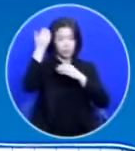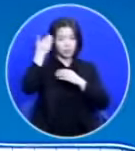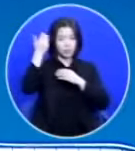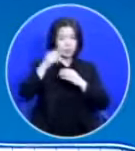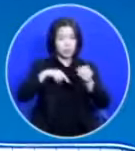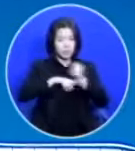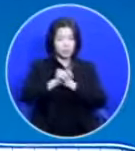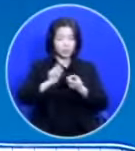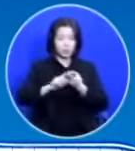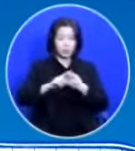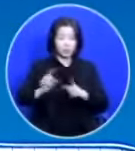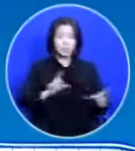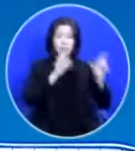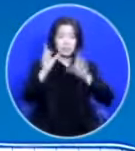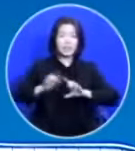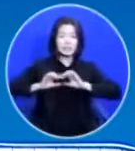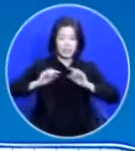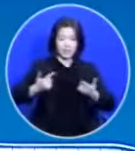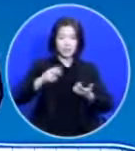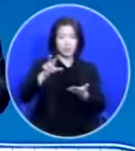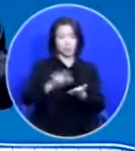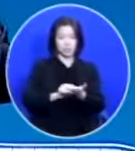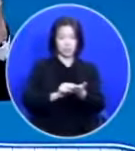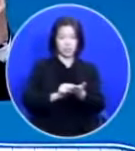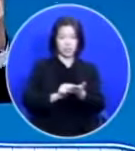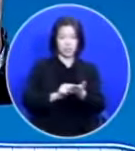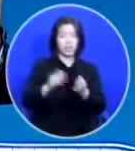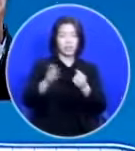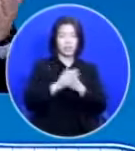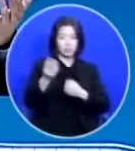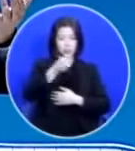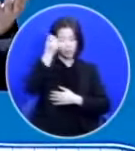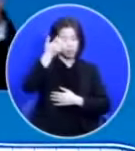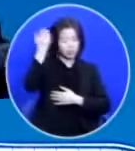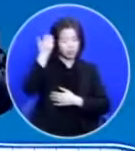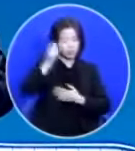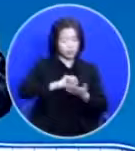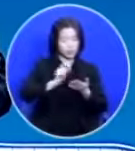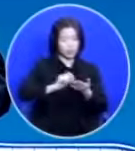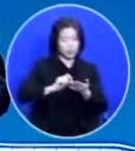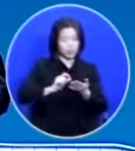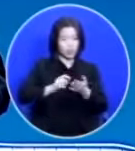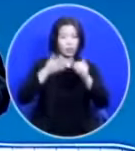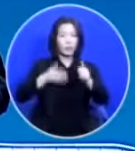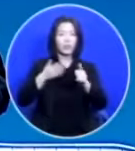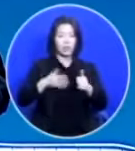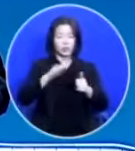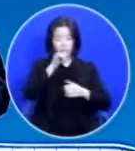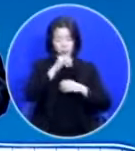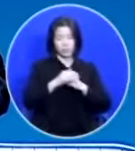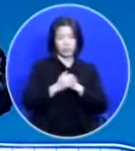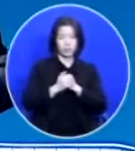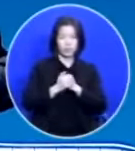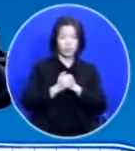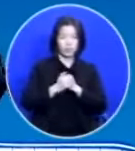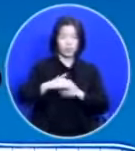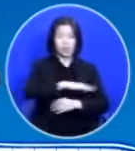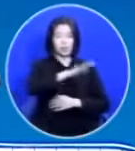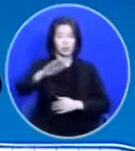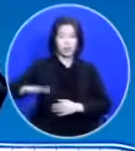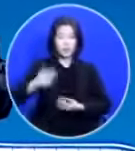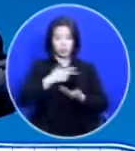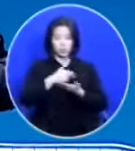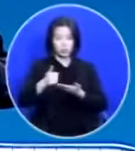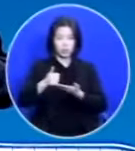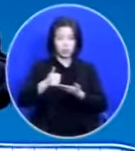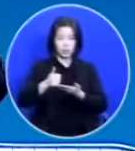않은 게 문제예요 그래서 영성일기를 써보시라고 권해드리는 겁니다 우리가 주님의